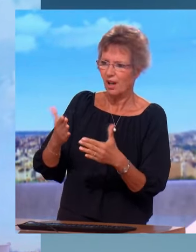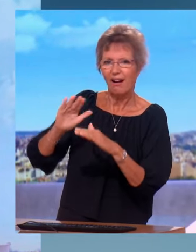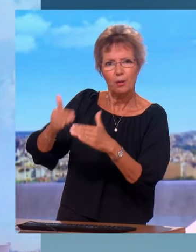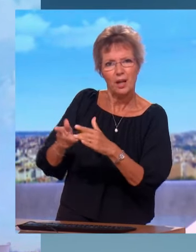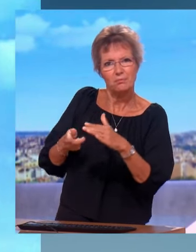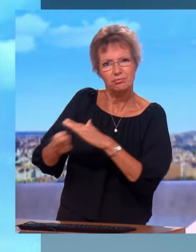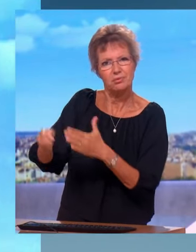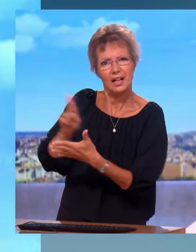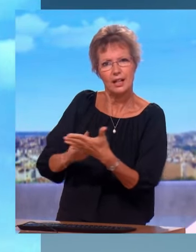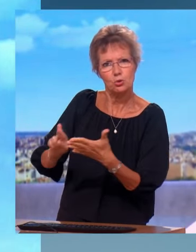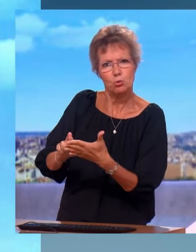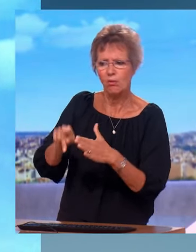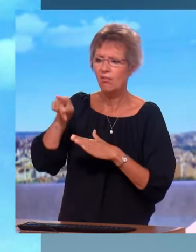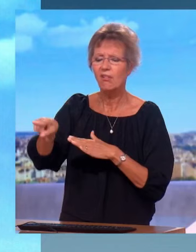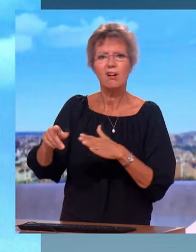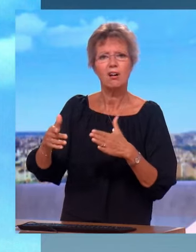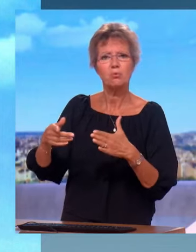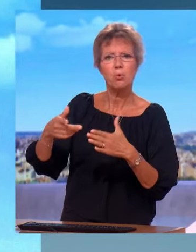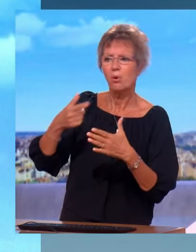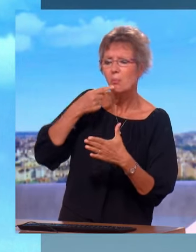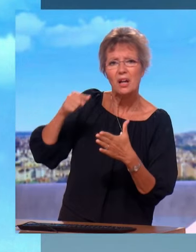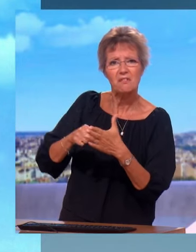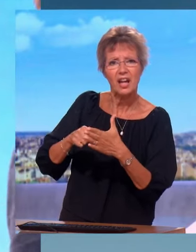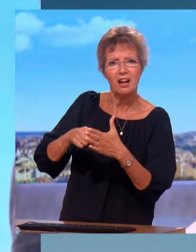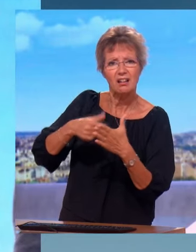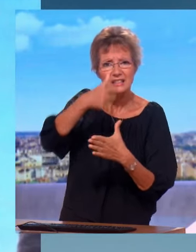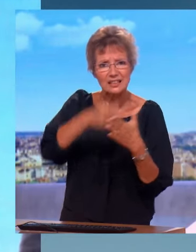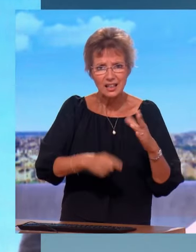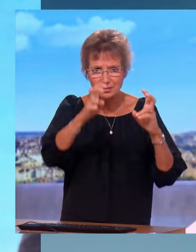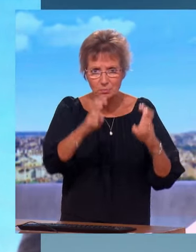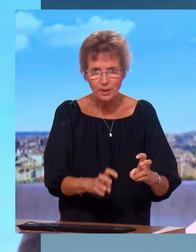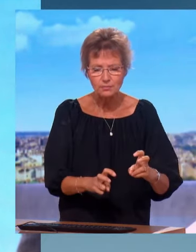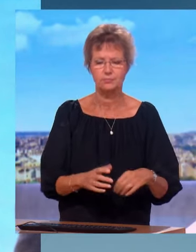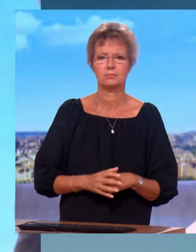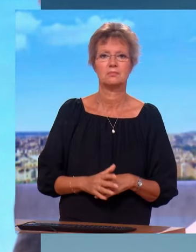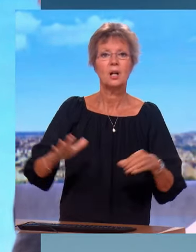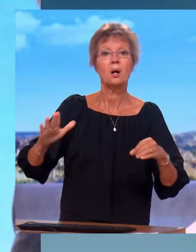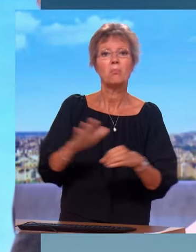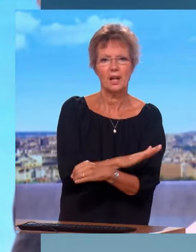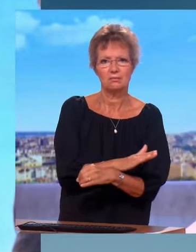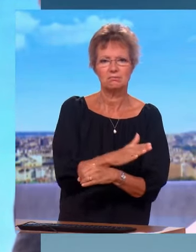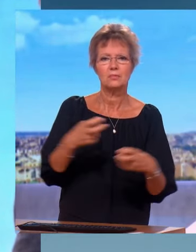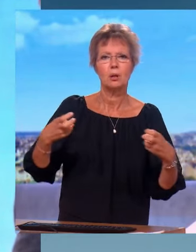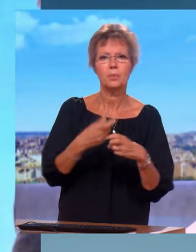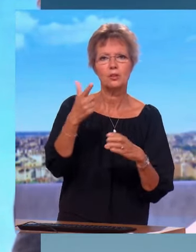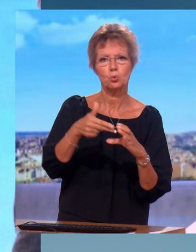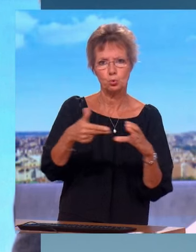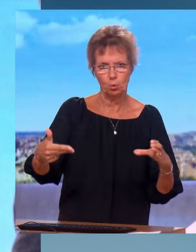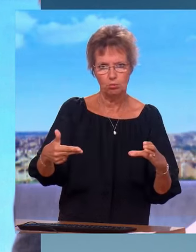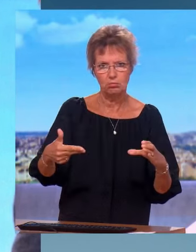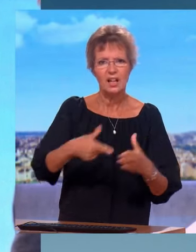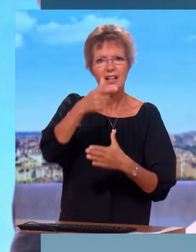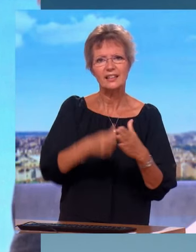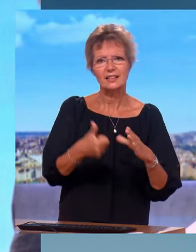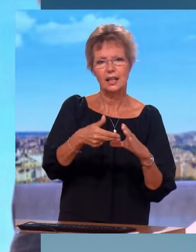que vous demandez, vous renoncez à cette taxe-là, par exemple ? – Alors, vous faites votre plein à 2 euros, d'accord ? L'État, 1 euro de taxe.